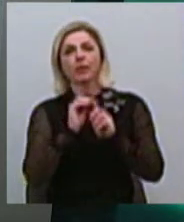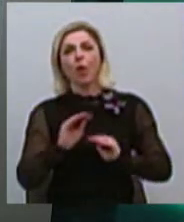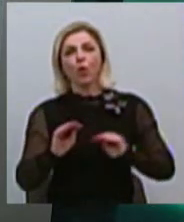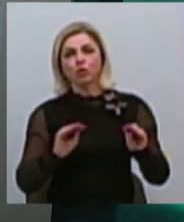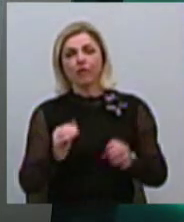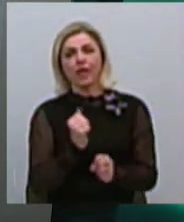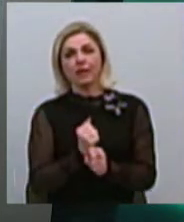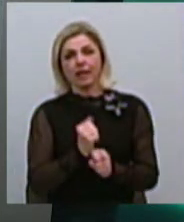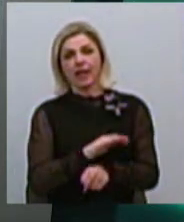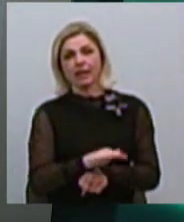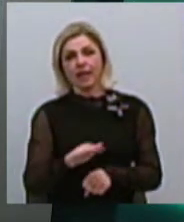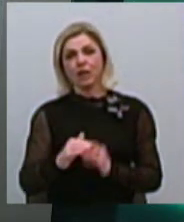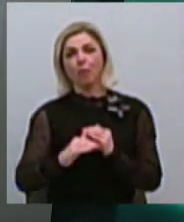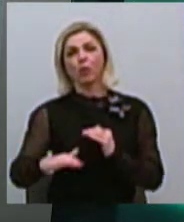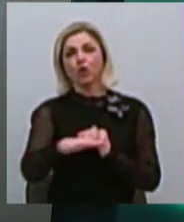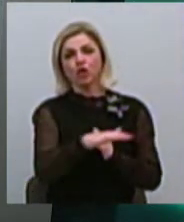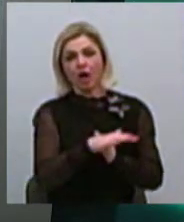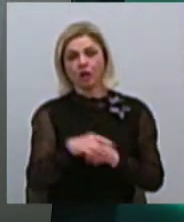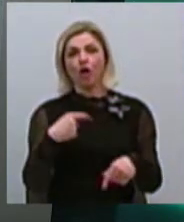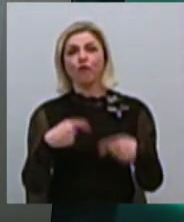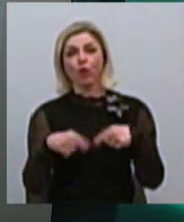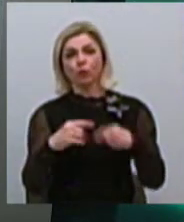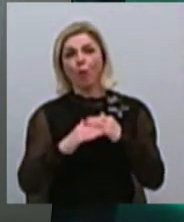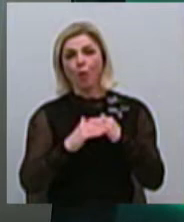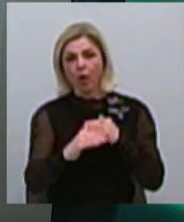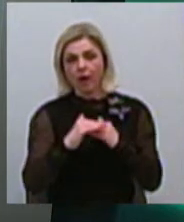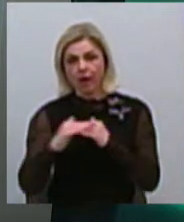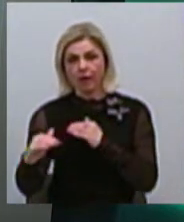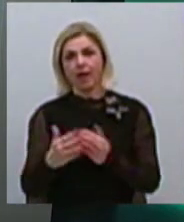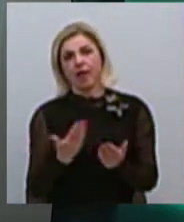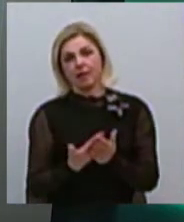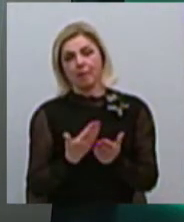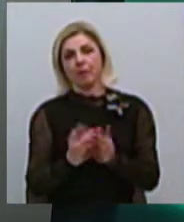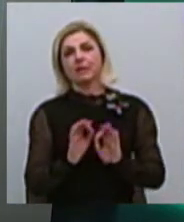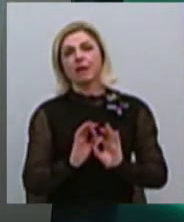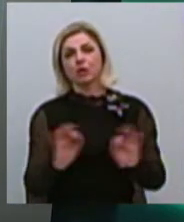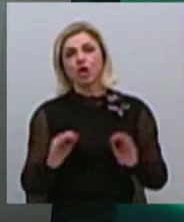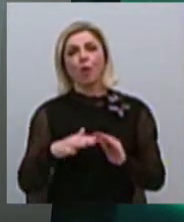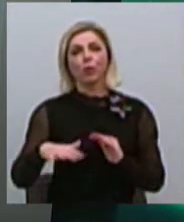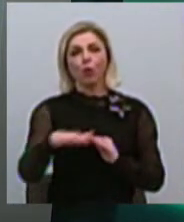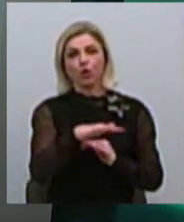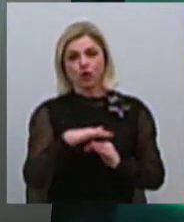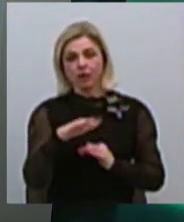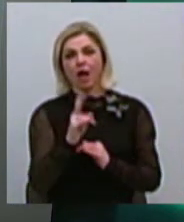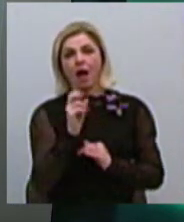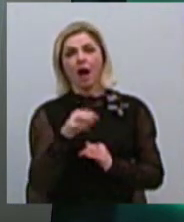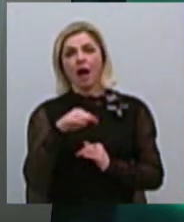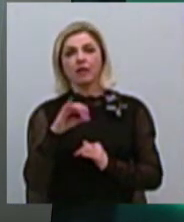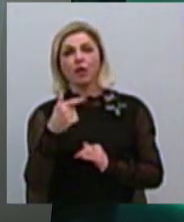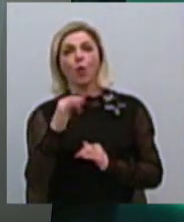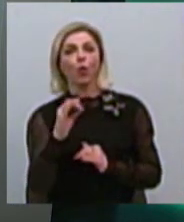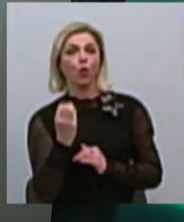площадок, футбольних полей, наприклад, заміцательні площадки Катигорошка. Тому